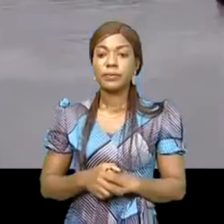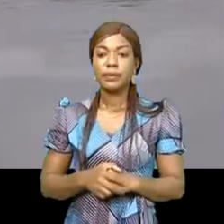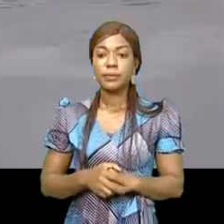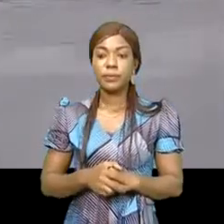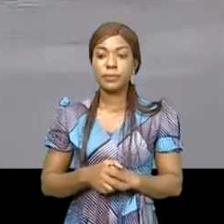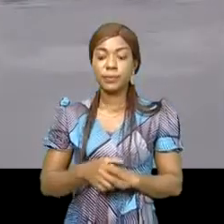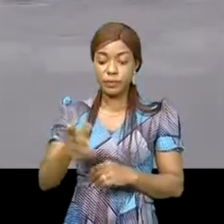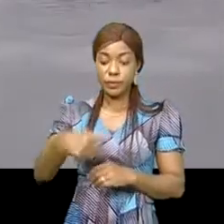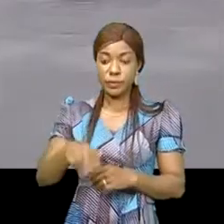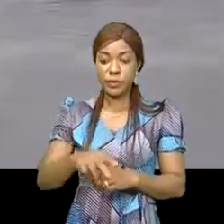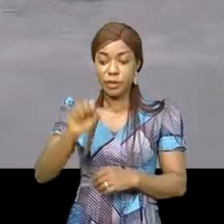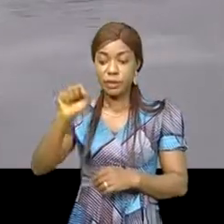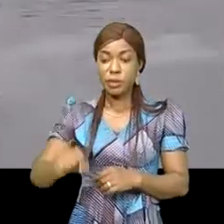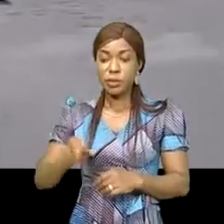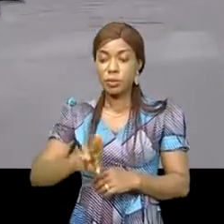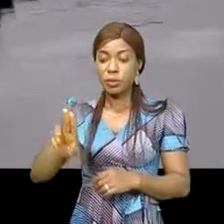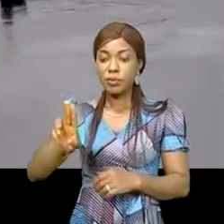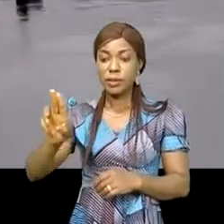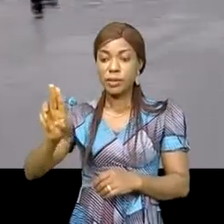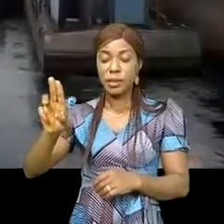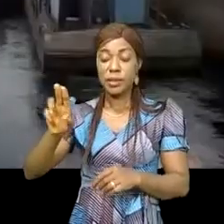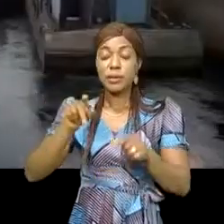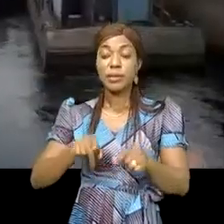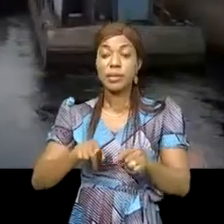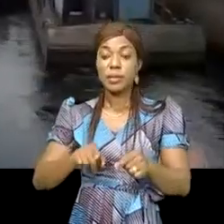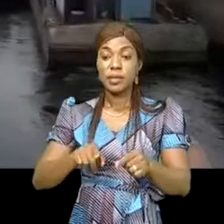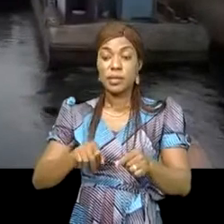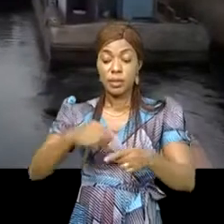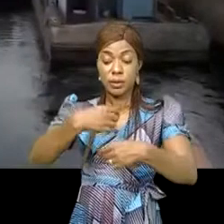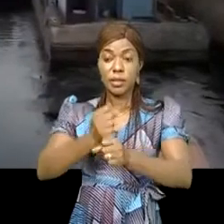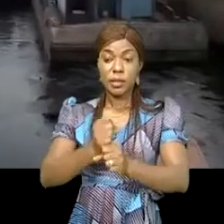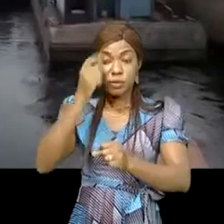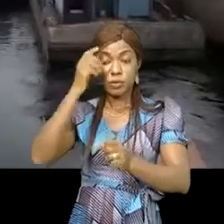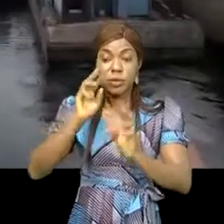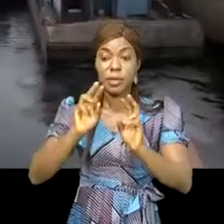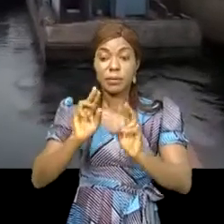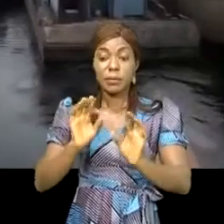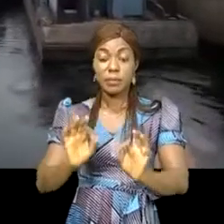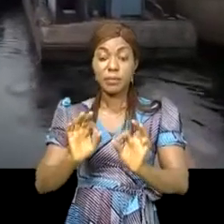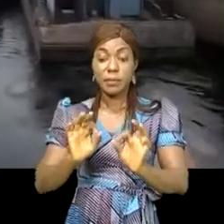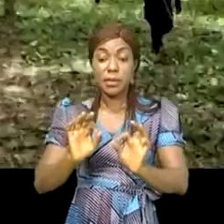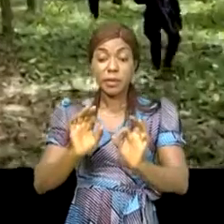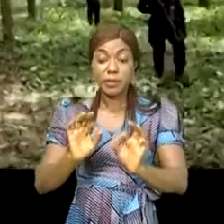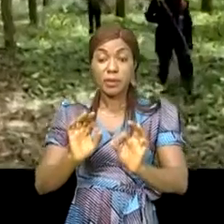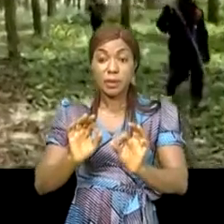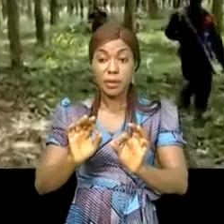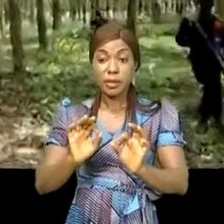La province du Sud-Oubangui est en plein processus de la création de sa première zone économique spéciale de Milouna dans le territoire